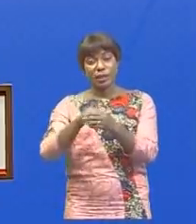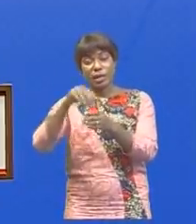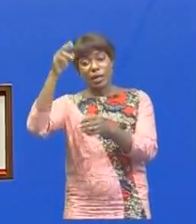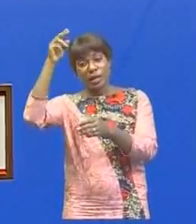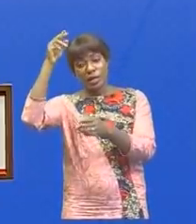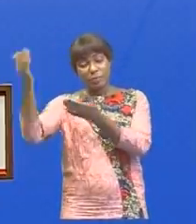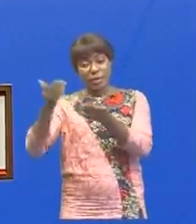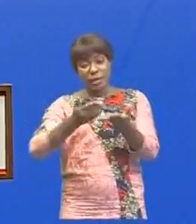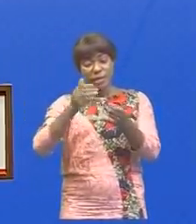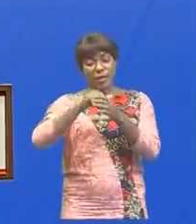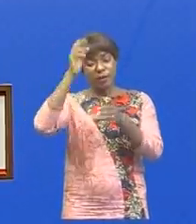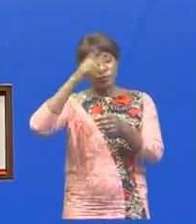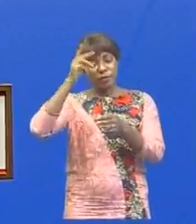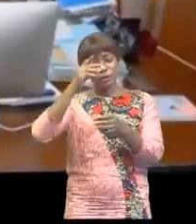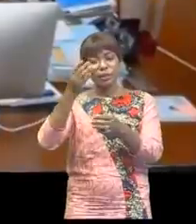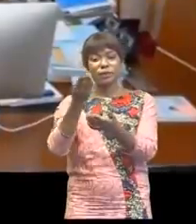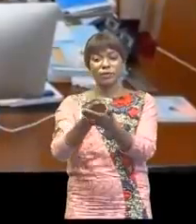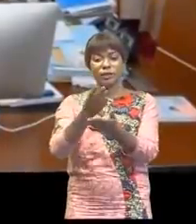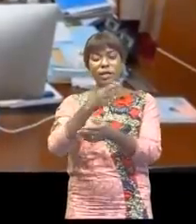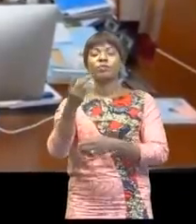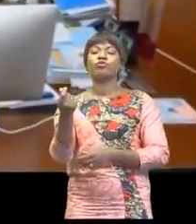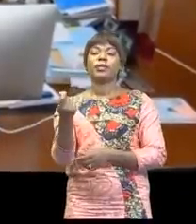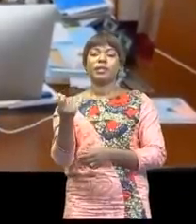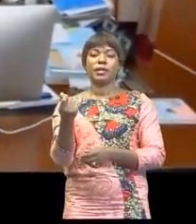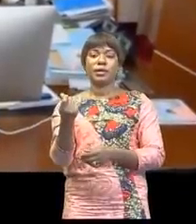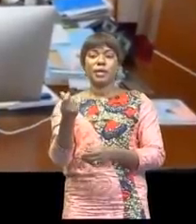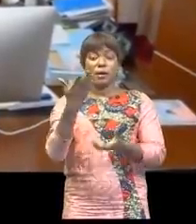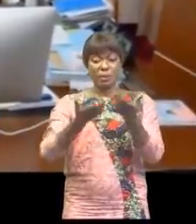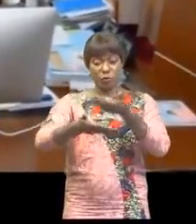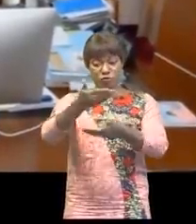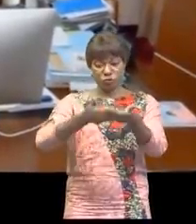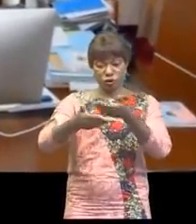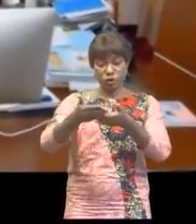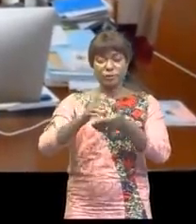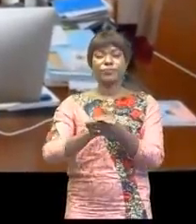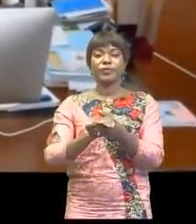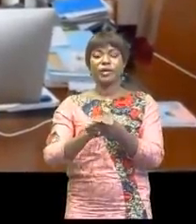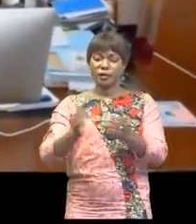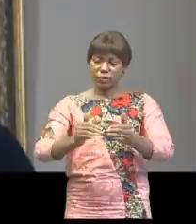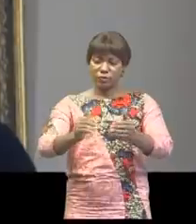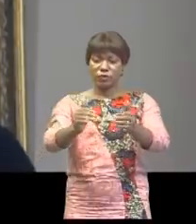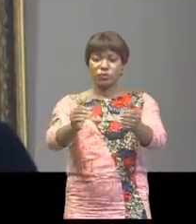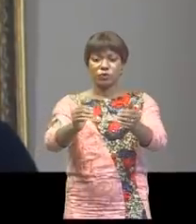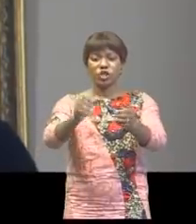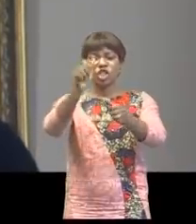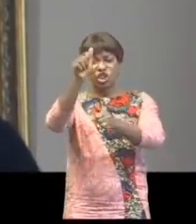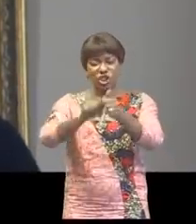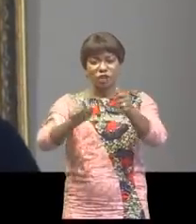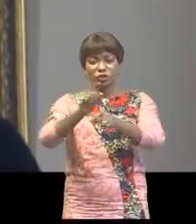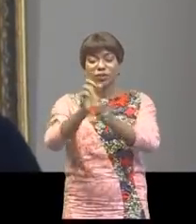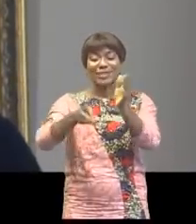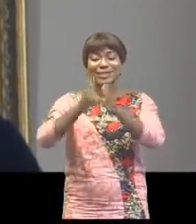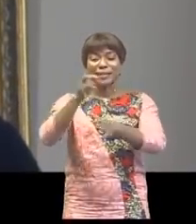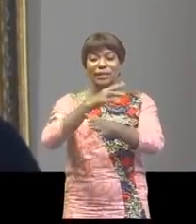budgétaire et de la politique monétaire. Sur le marché des changes, les évolutions hebdomadaires entre le 13